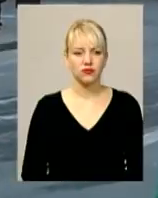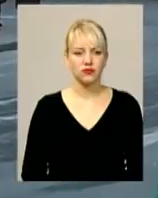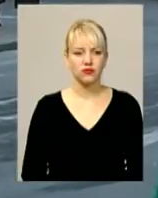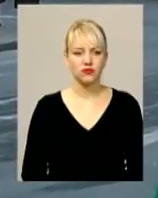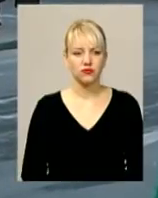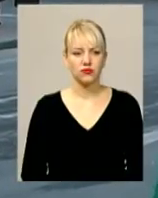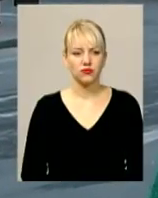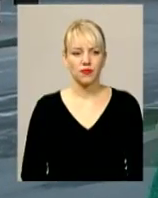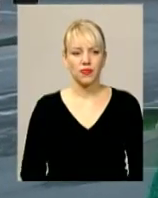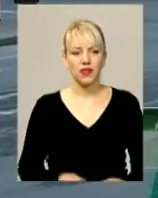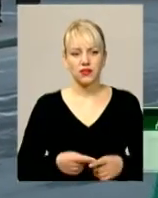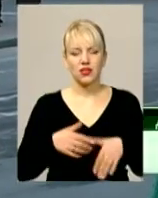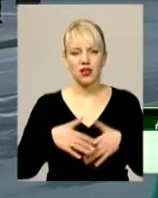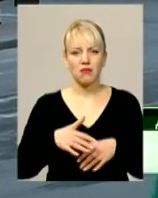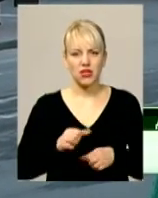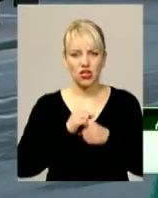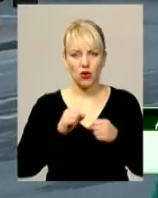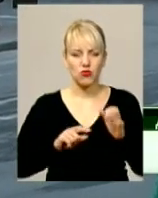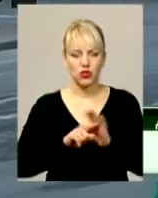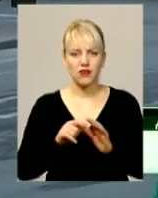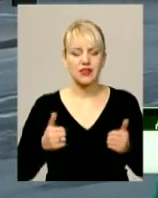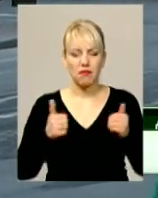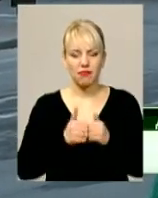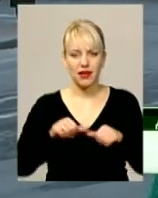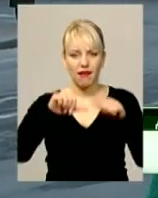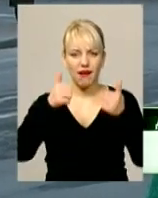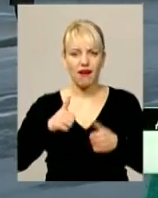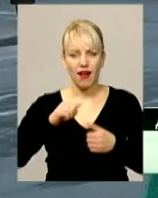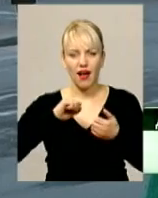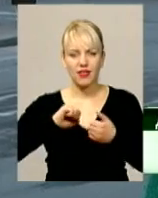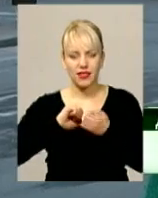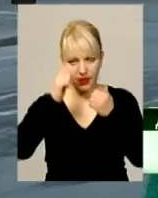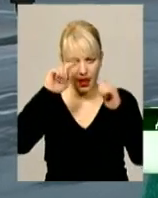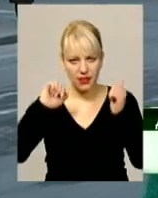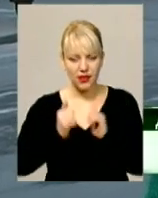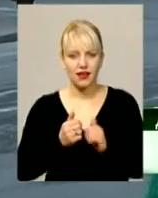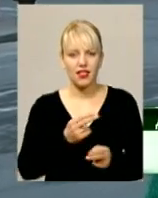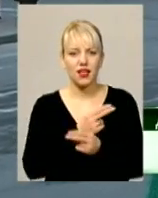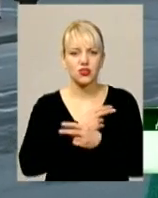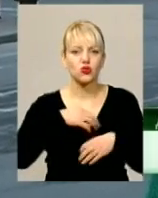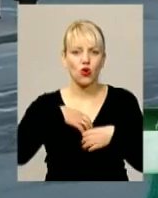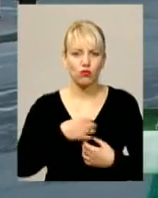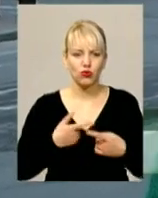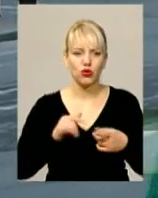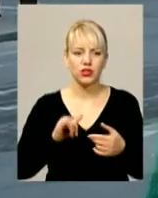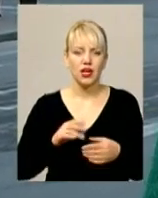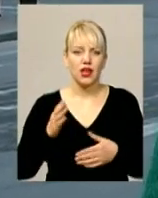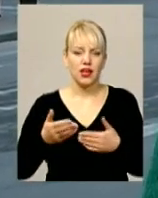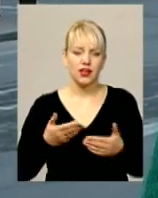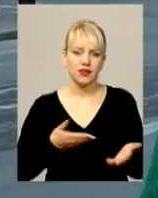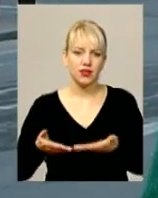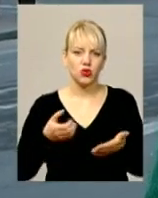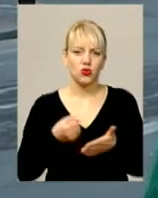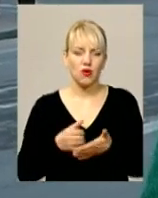Марш героїв розпочався біля Ангела Скорботи. Далі колона рушила центральними вулицями Проскурівською, Подільською та Кам'янецькою до Майдана